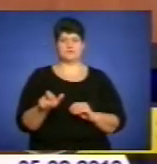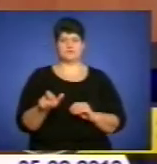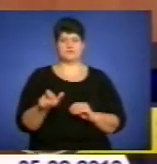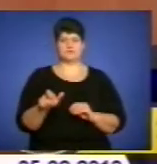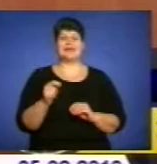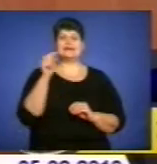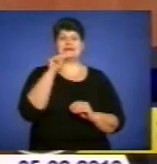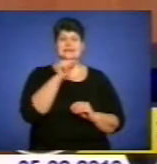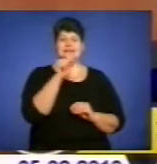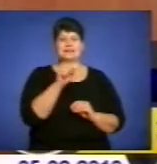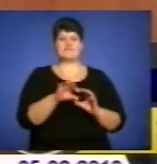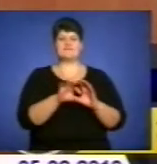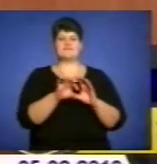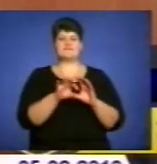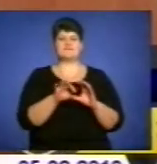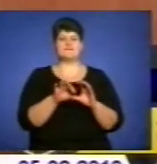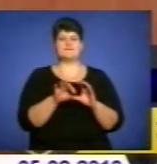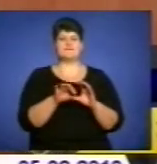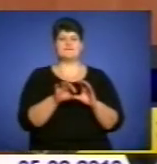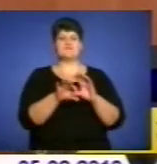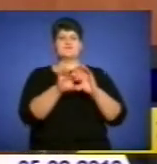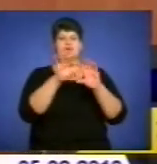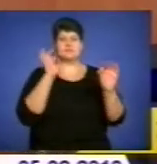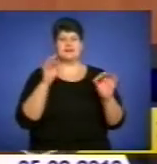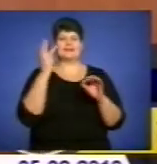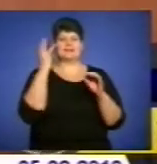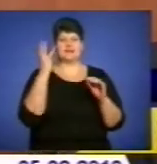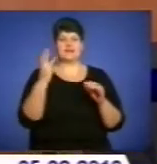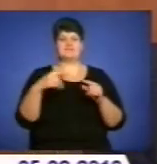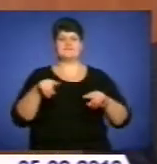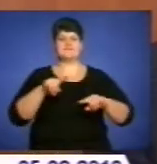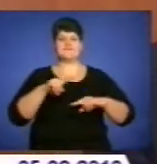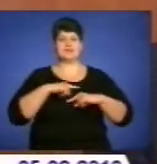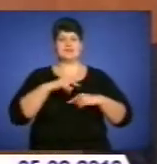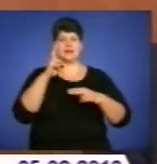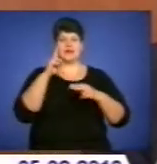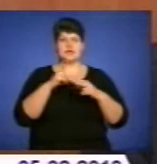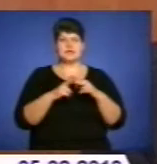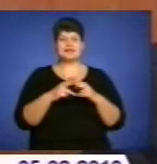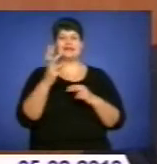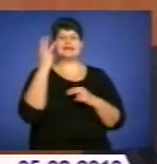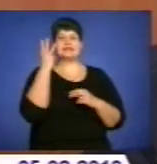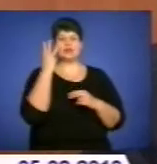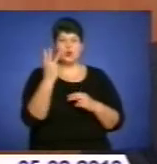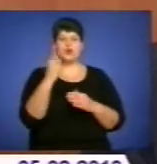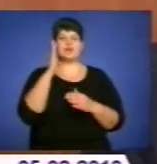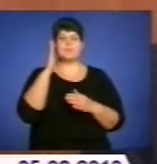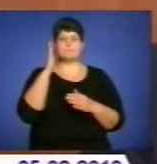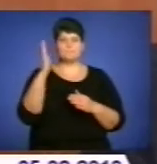із них визначиться, ну щонайменше, три суперфіналісти. І, очевидно, саме троє будуть